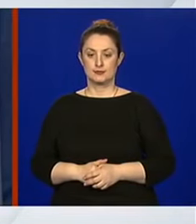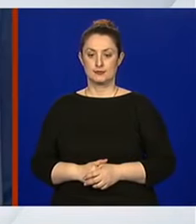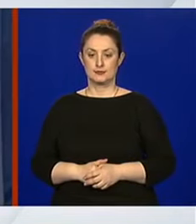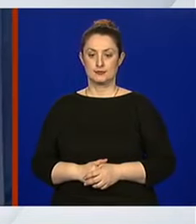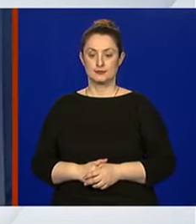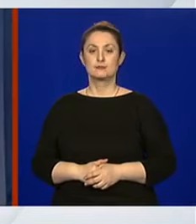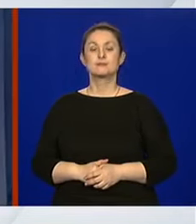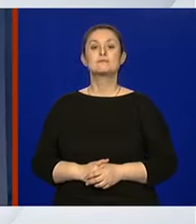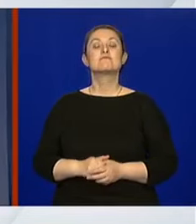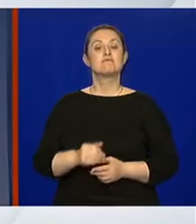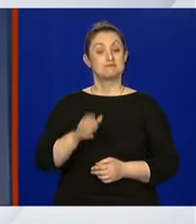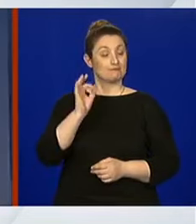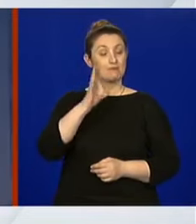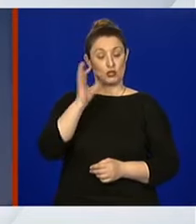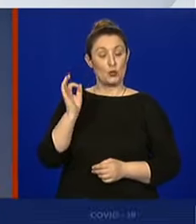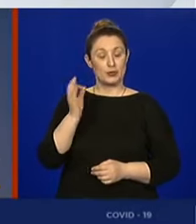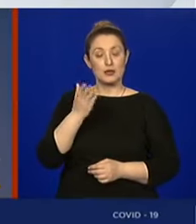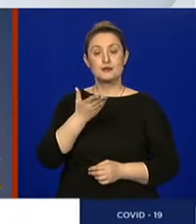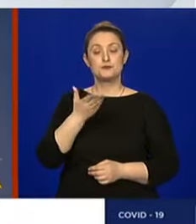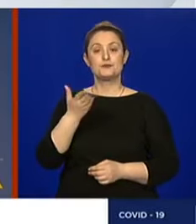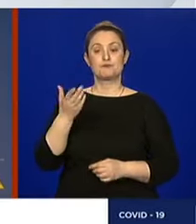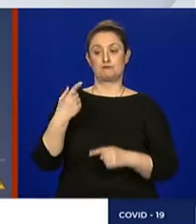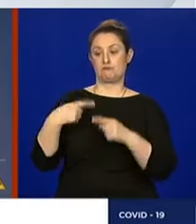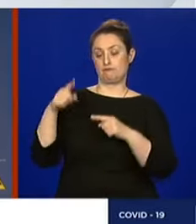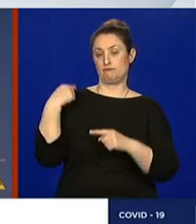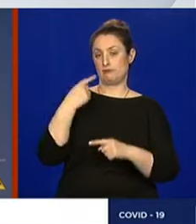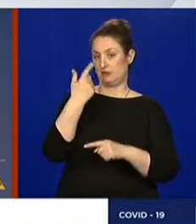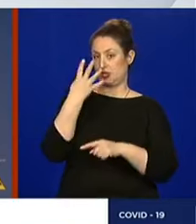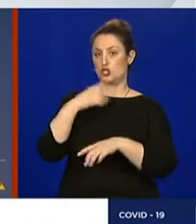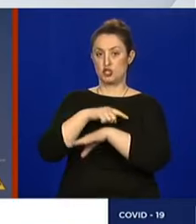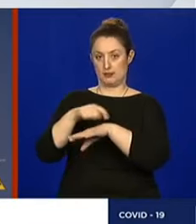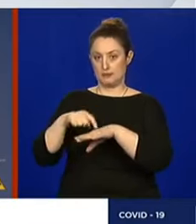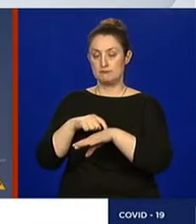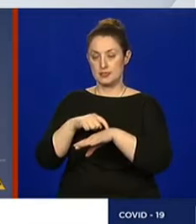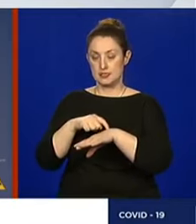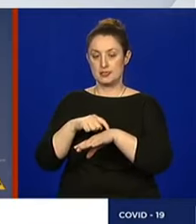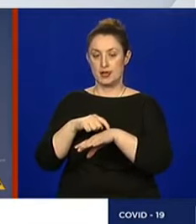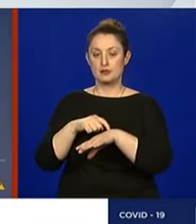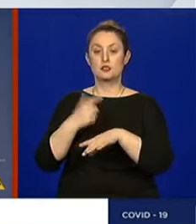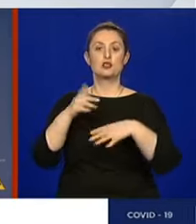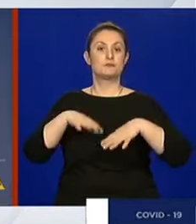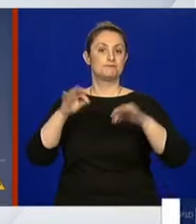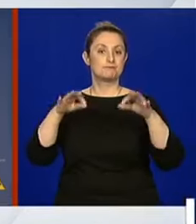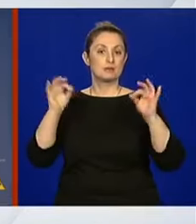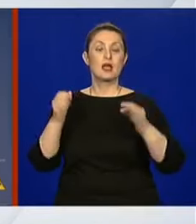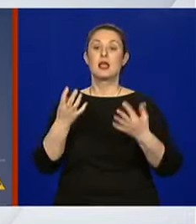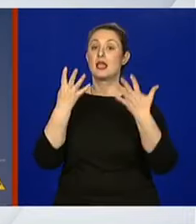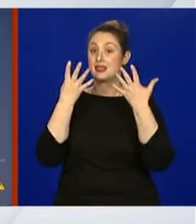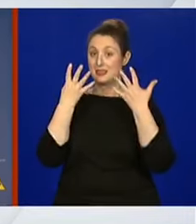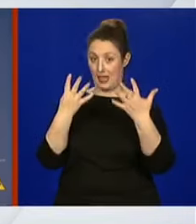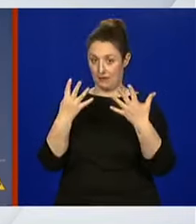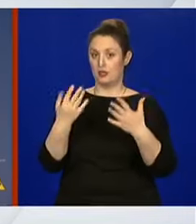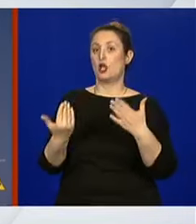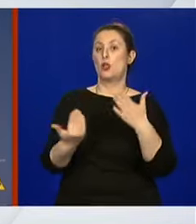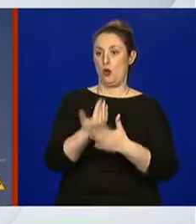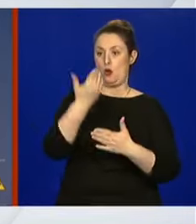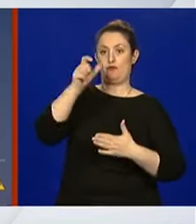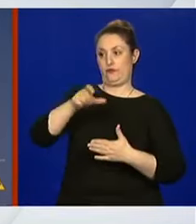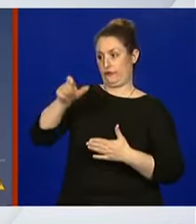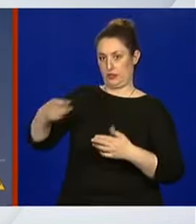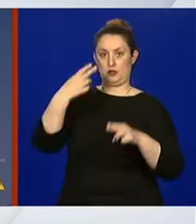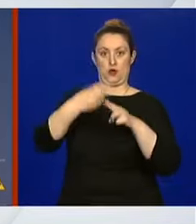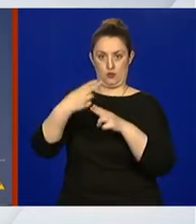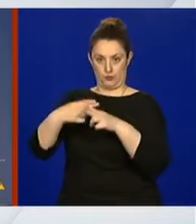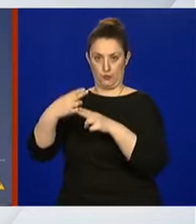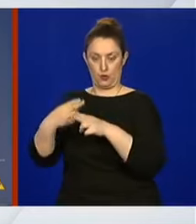Žele vam dobar dan. Dakle, u proteklih 24 sata diagnosticirano je 9 novoboljelih od COVID-19,